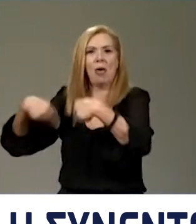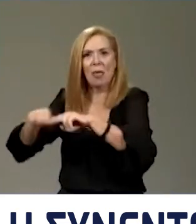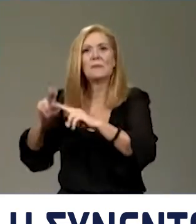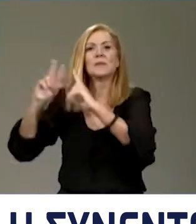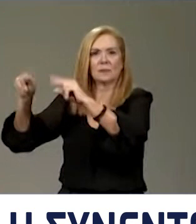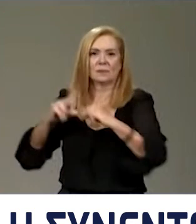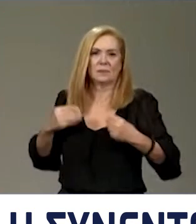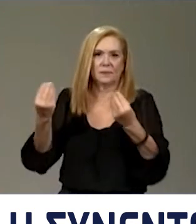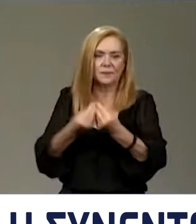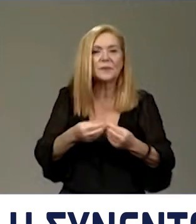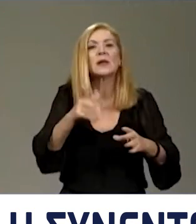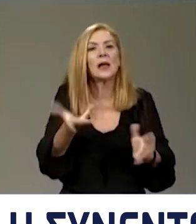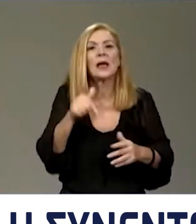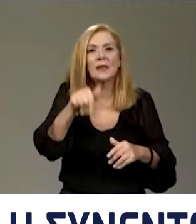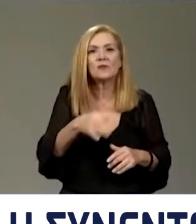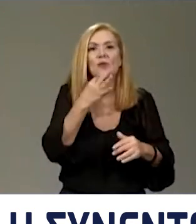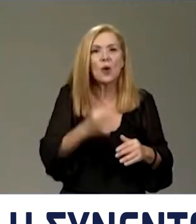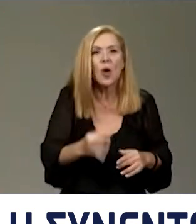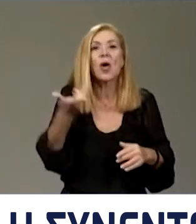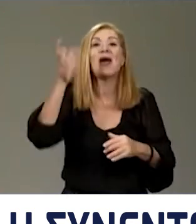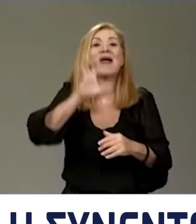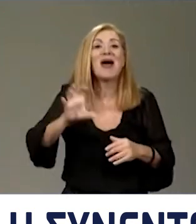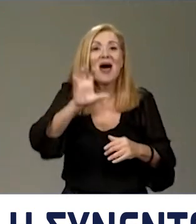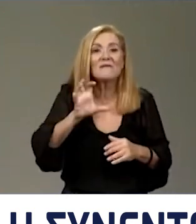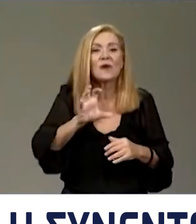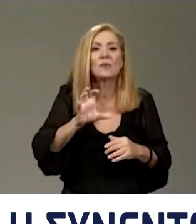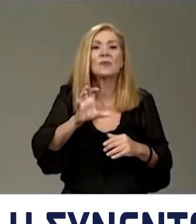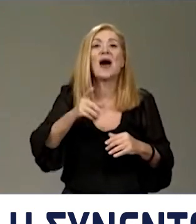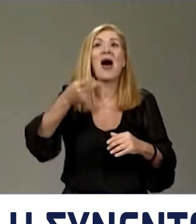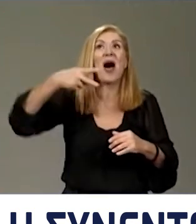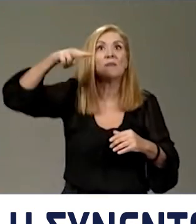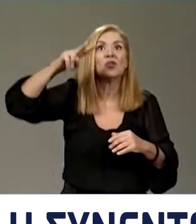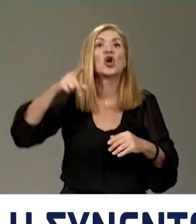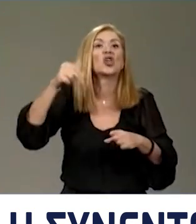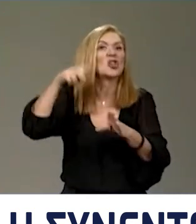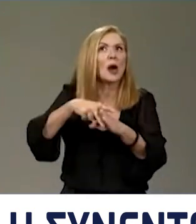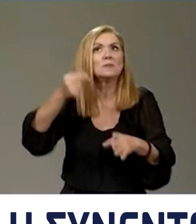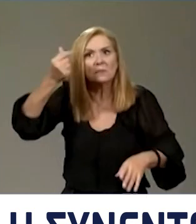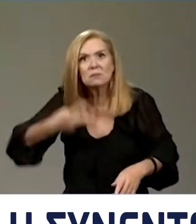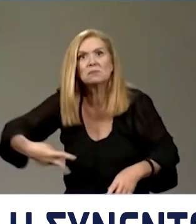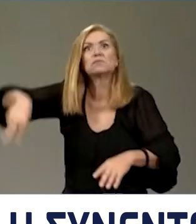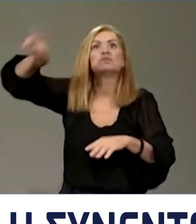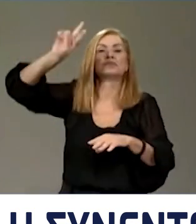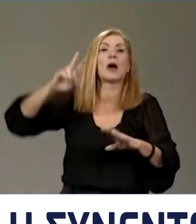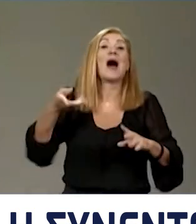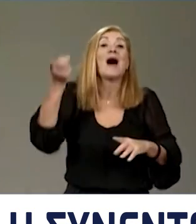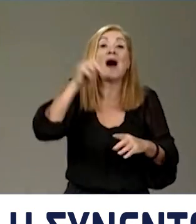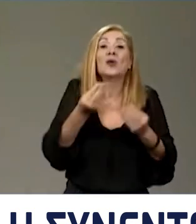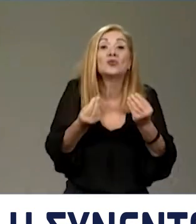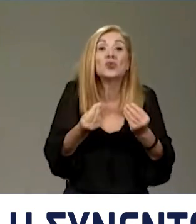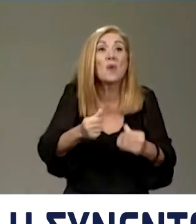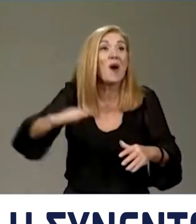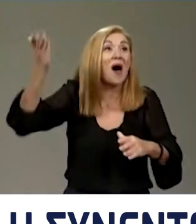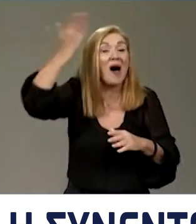Αυτός εξάλλου, κύριε Μολάτου, ήταν και ο λόγος που η Ευρώπη αύξησε τόσο πολύ τα επιτόκια. Δεν υπάρχει άλλος τρόπος να καταπολεμήσει κανείς την